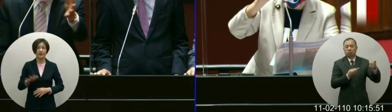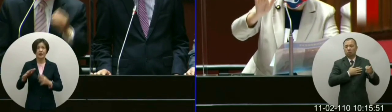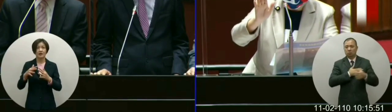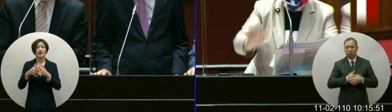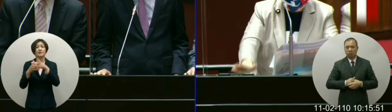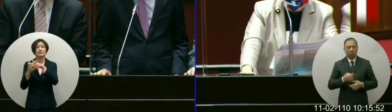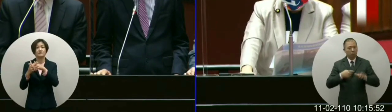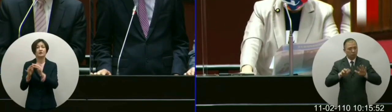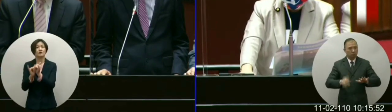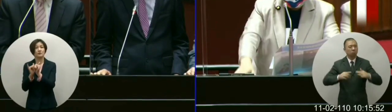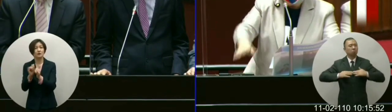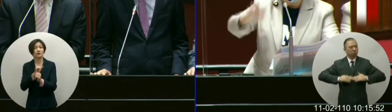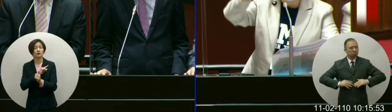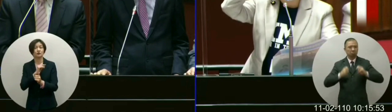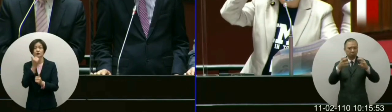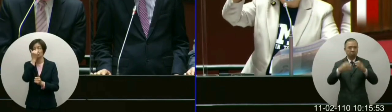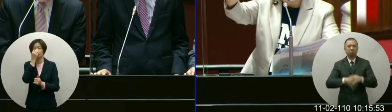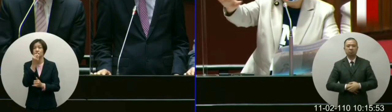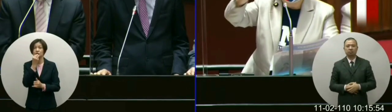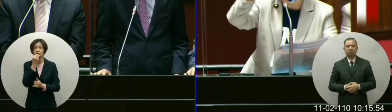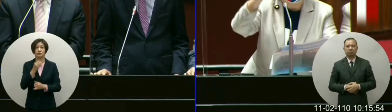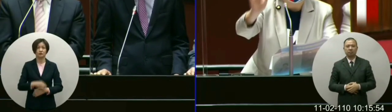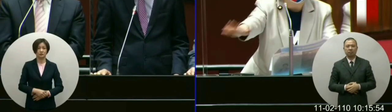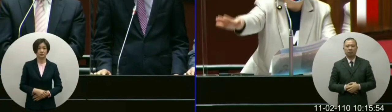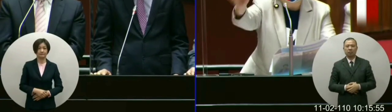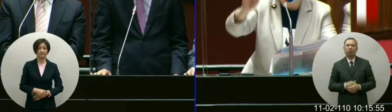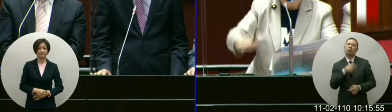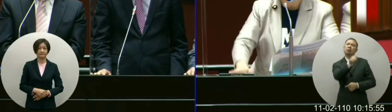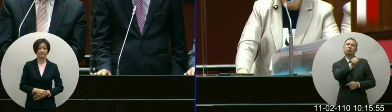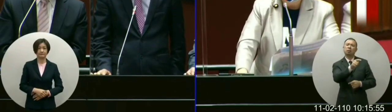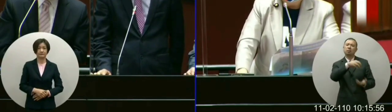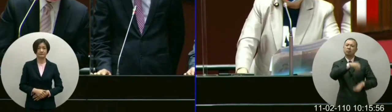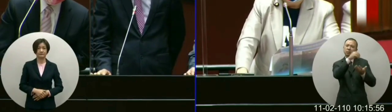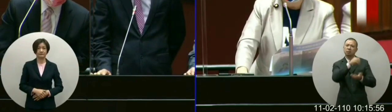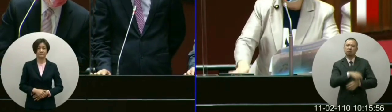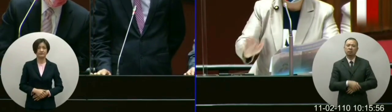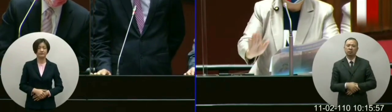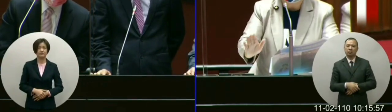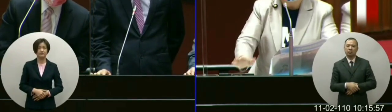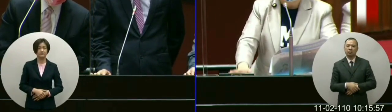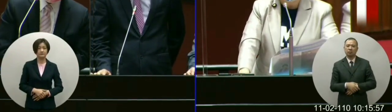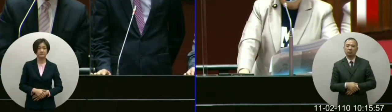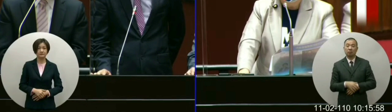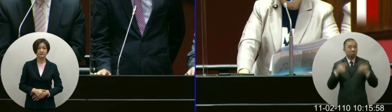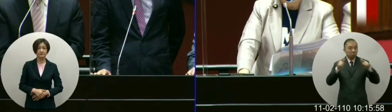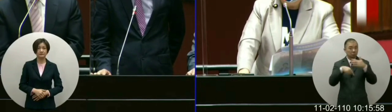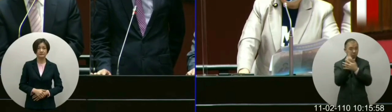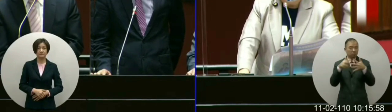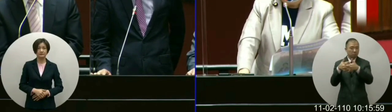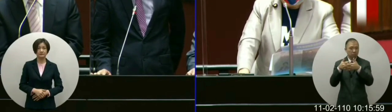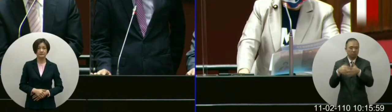也就是说我们所你们所通过的不是只有美国